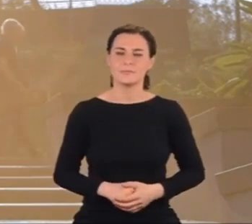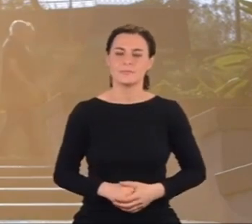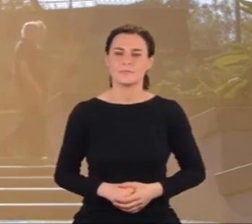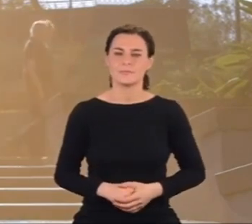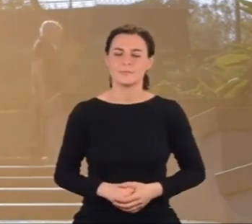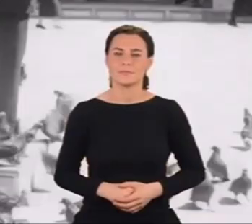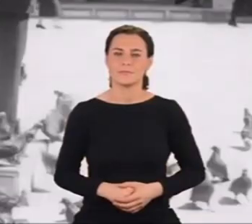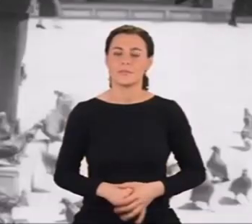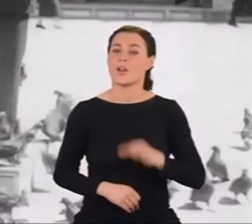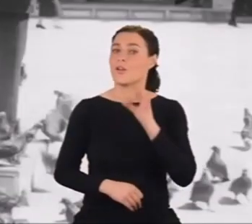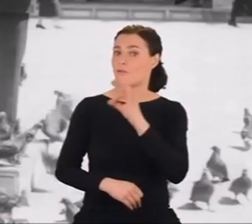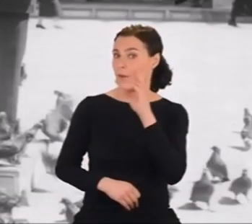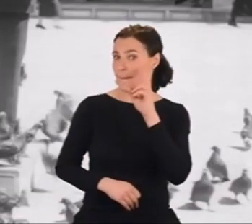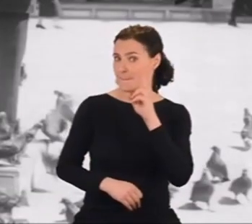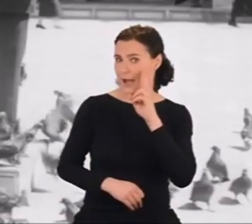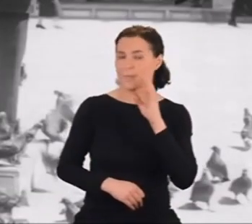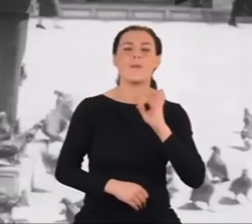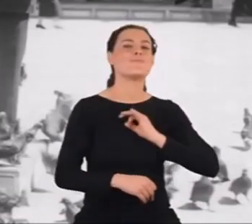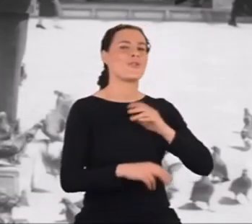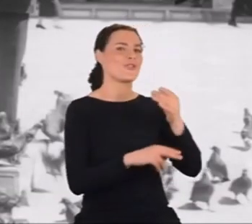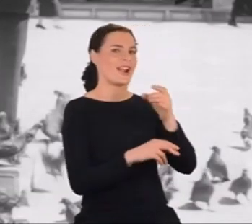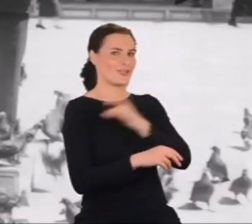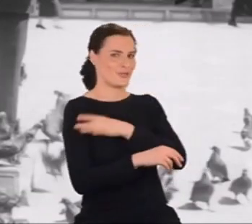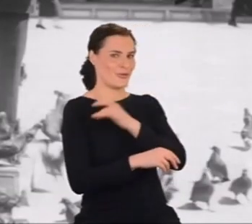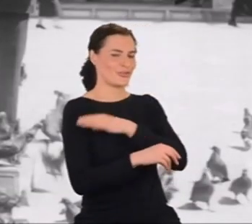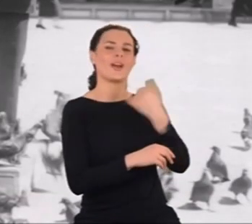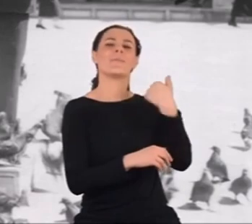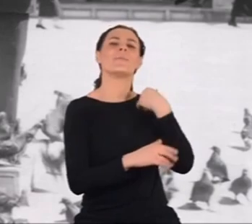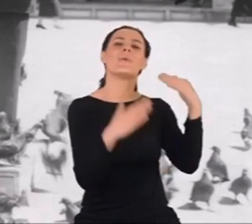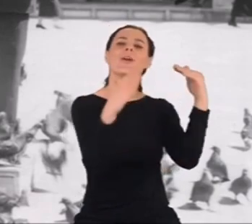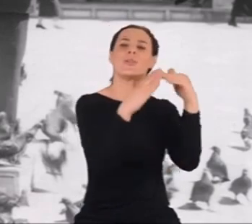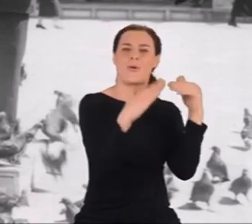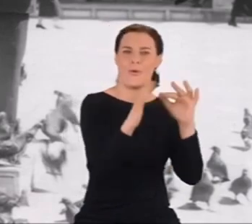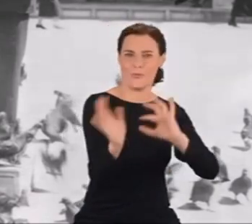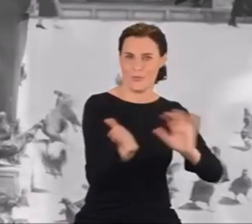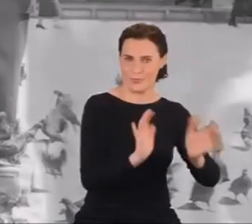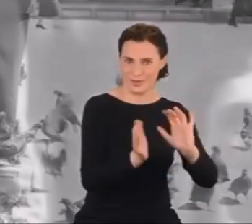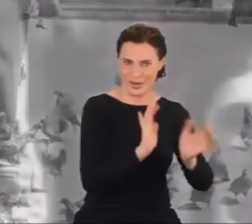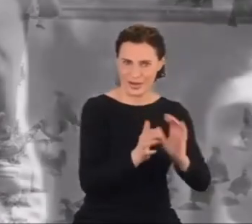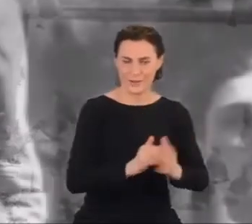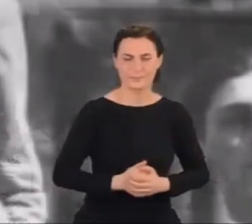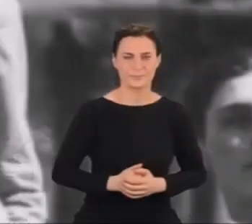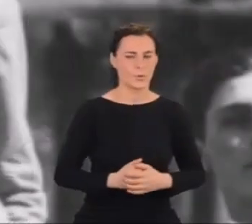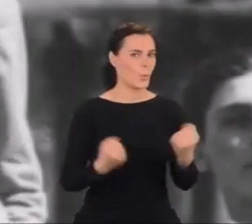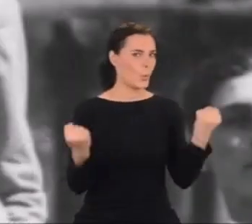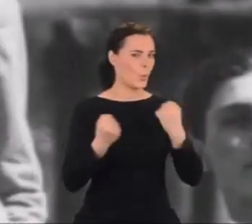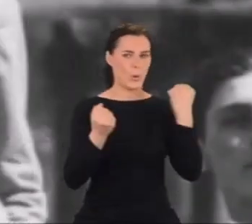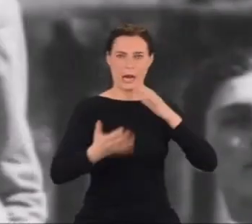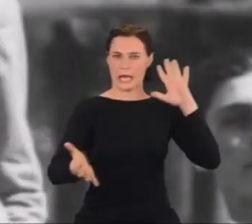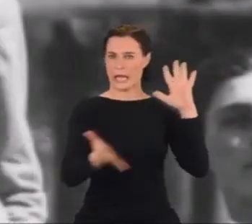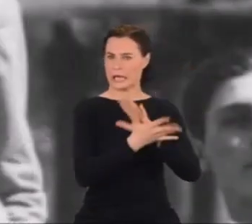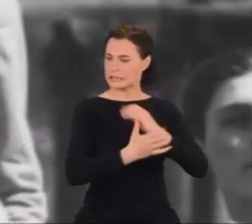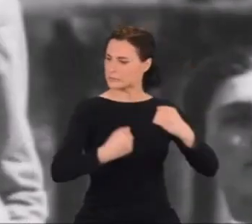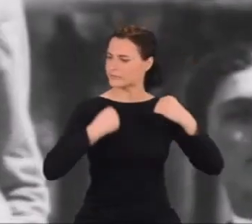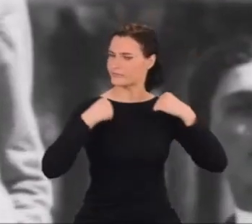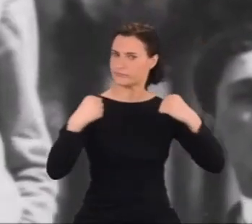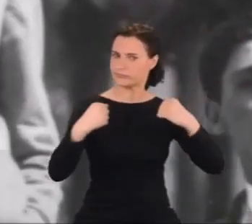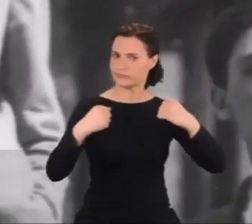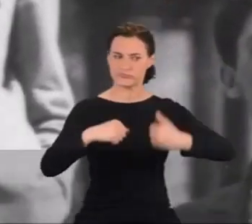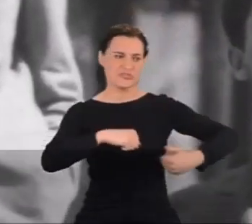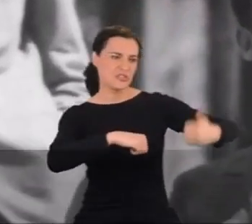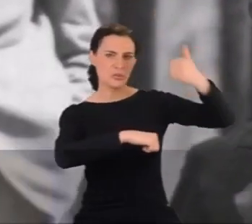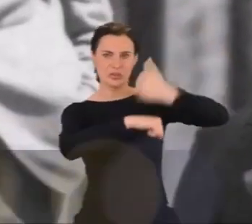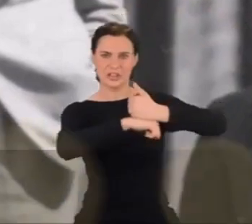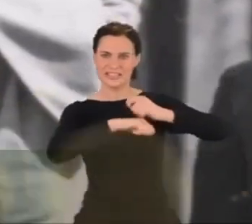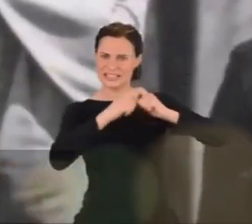Jego matka, a moja ciotka Dorina zajmowała się domem. Miała silną, dominującą osobowość, więc